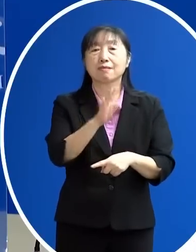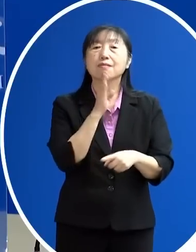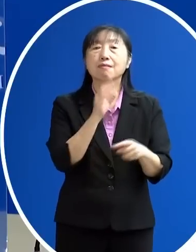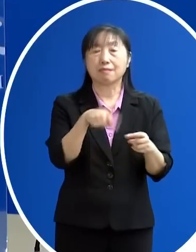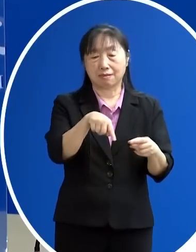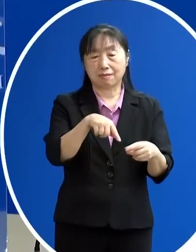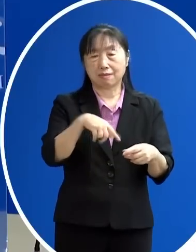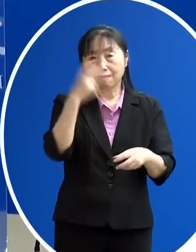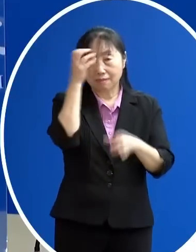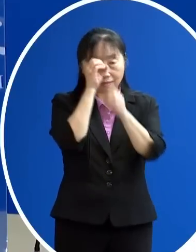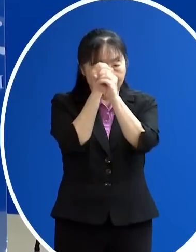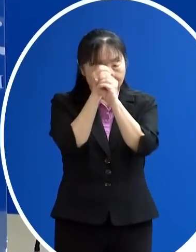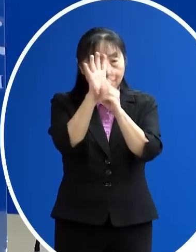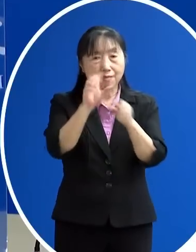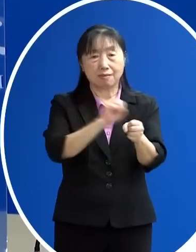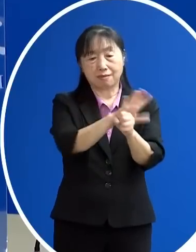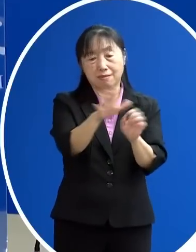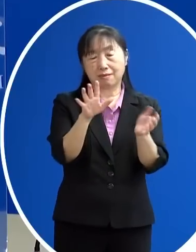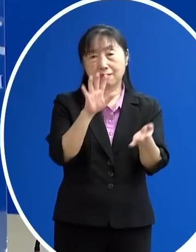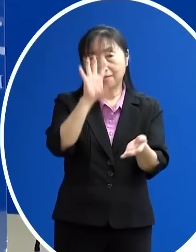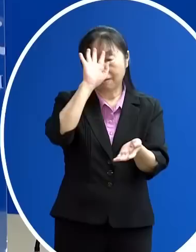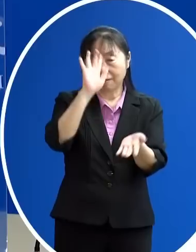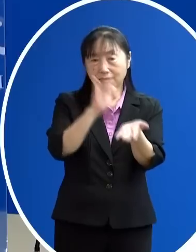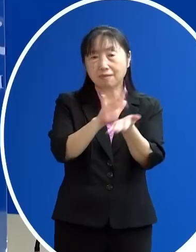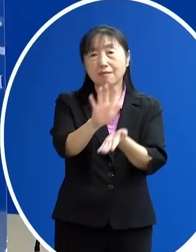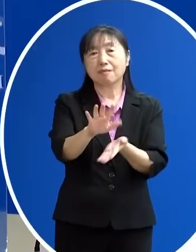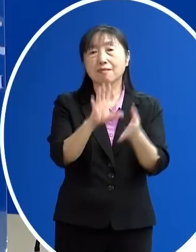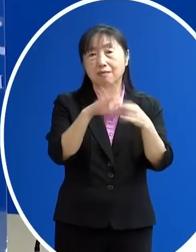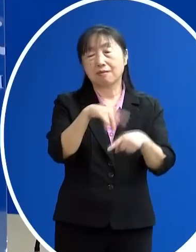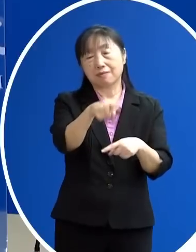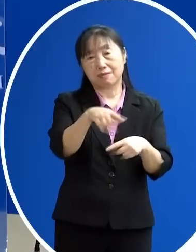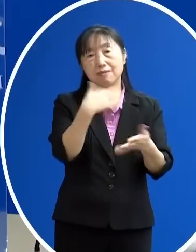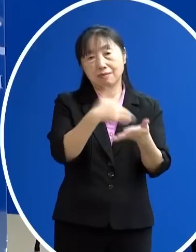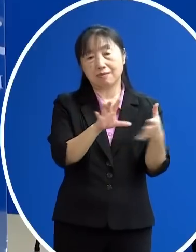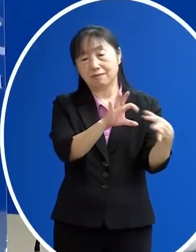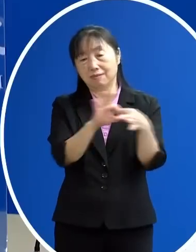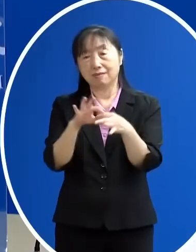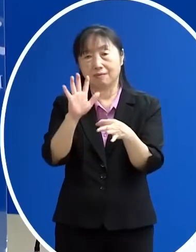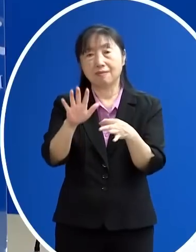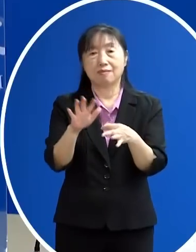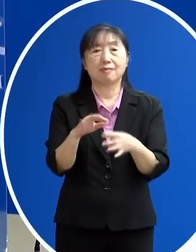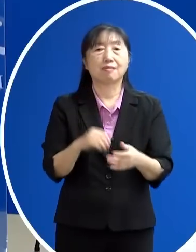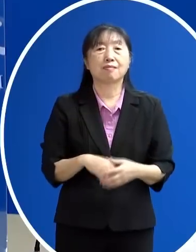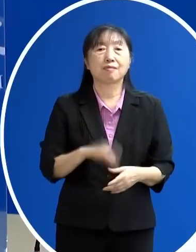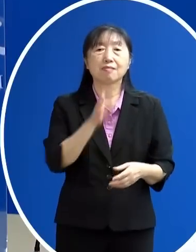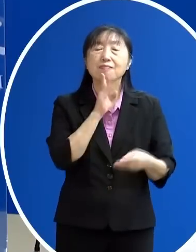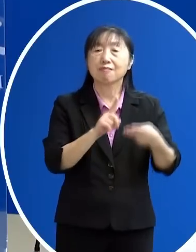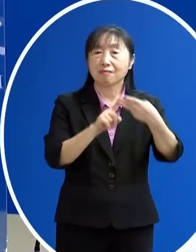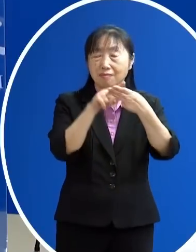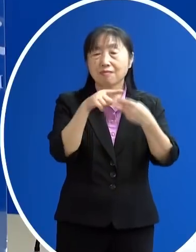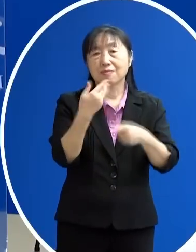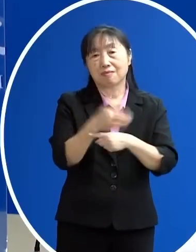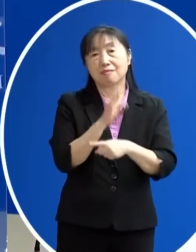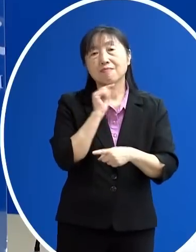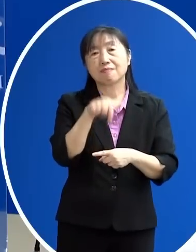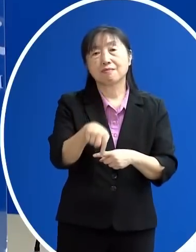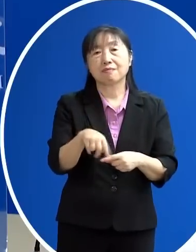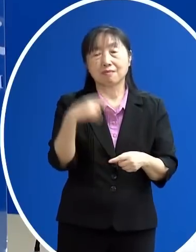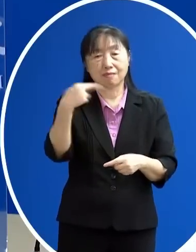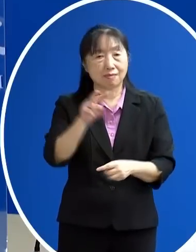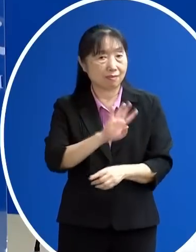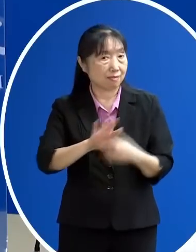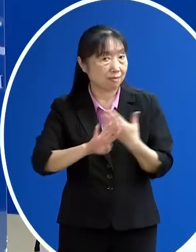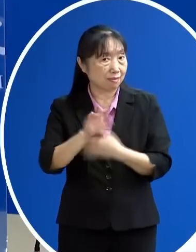新冠病毒所以新冠病毒的感染這邊也都列為是死因 不過可能都並非是主要的死因 那另外也可以